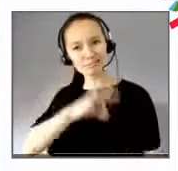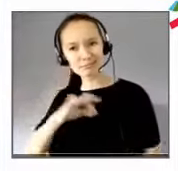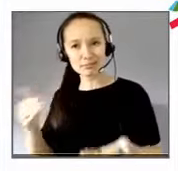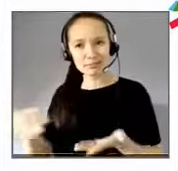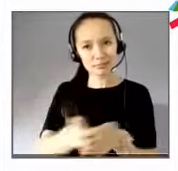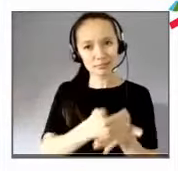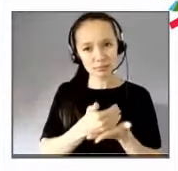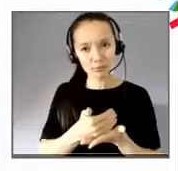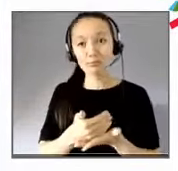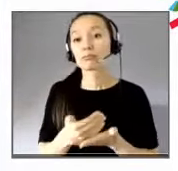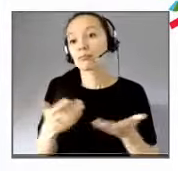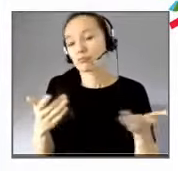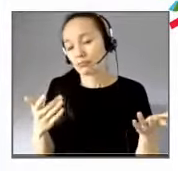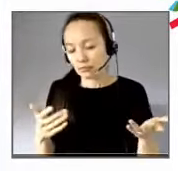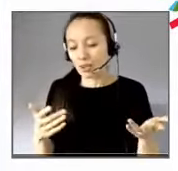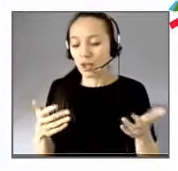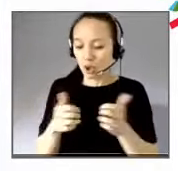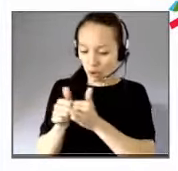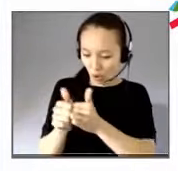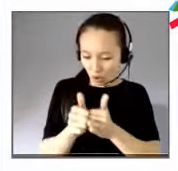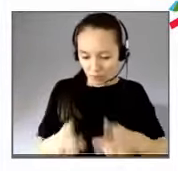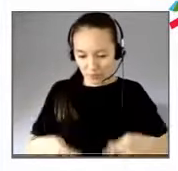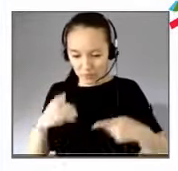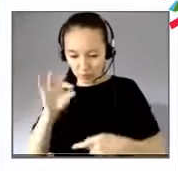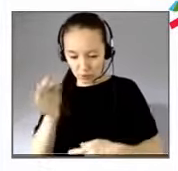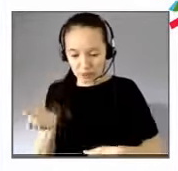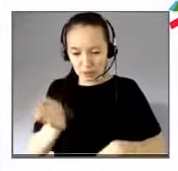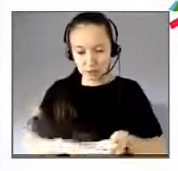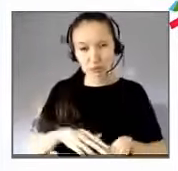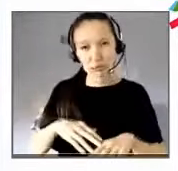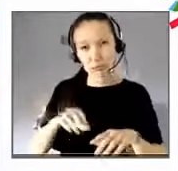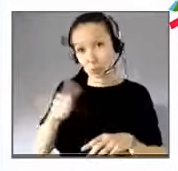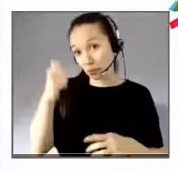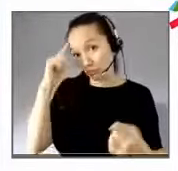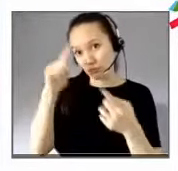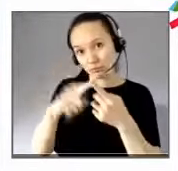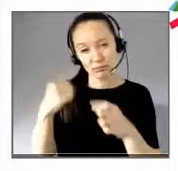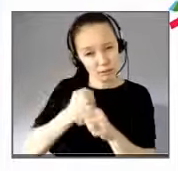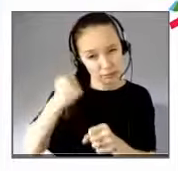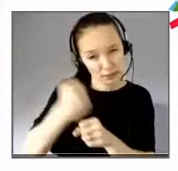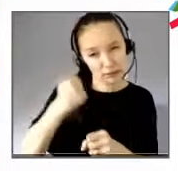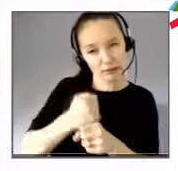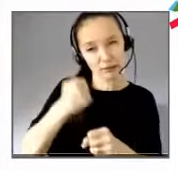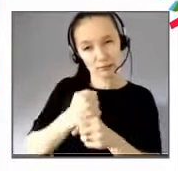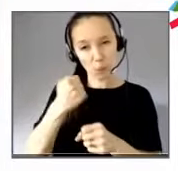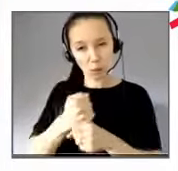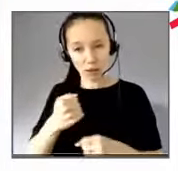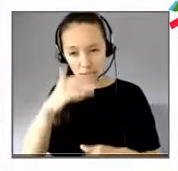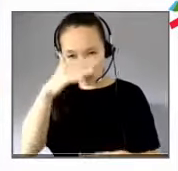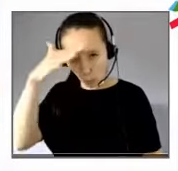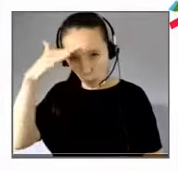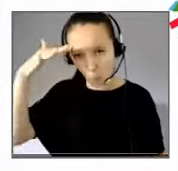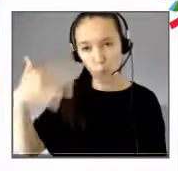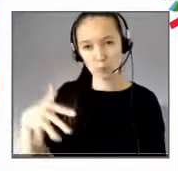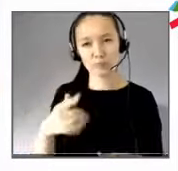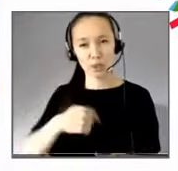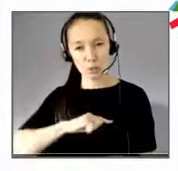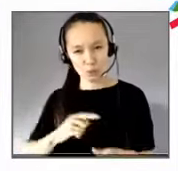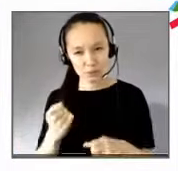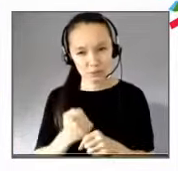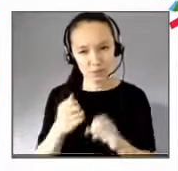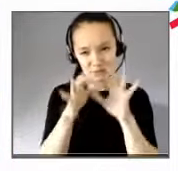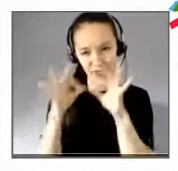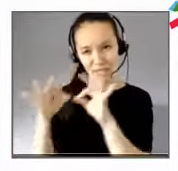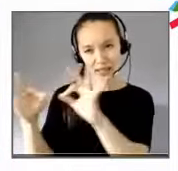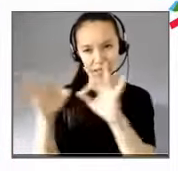vivre ensemble, mais c'est un lieu de labeur avant tout. Est-ce que la fraternité, est-ce que la fragilité, et est-ce que la fraternité qu'elle